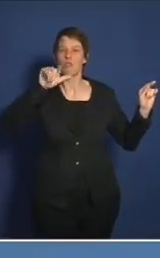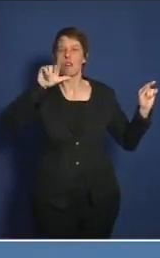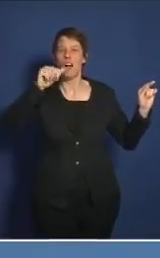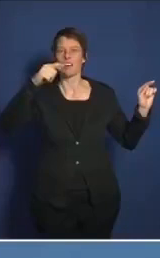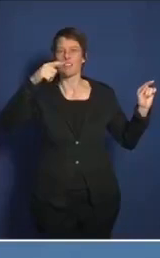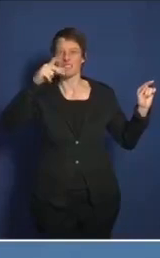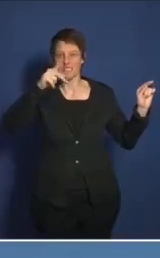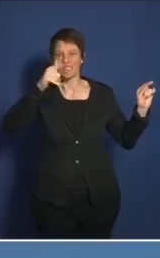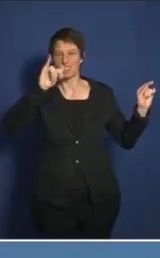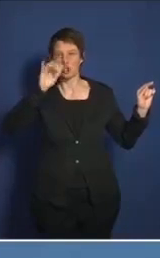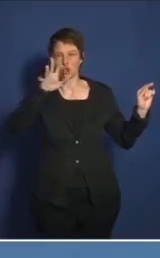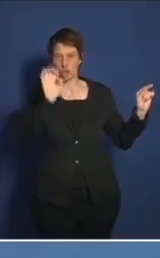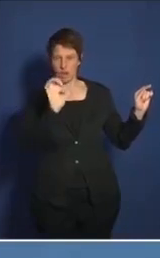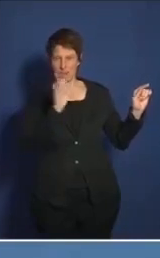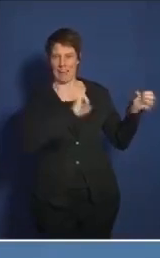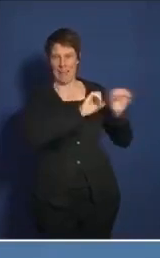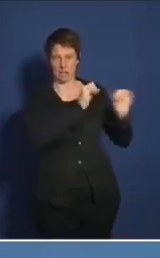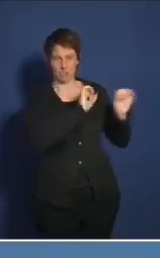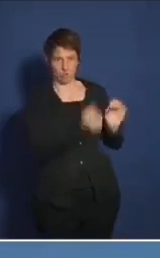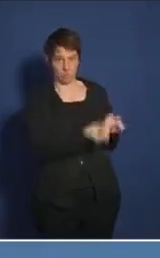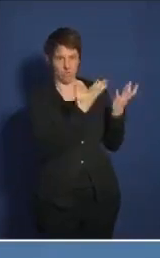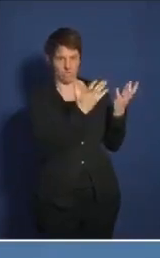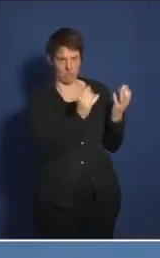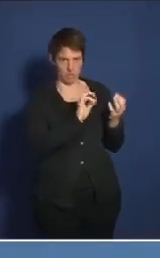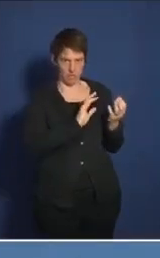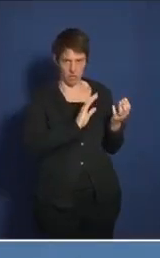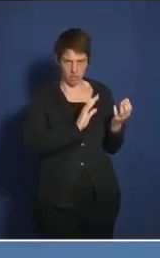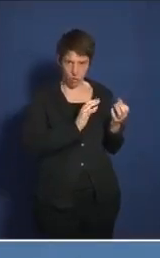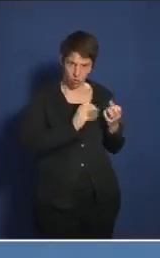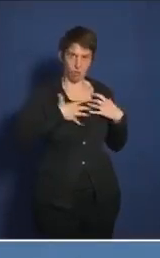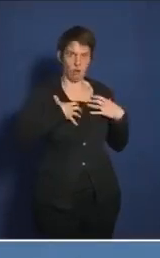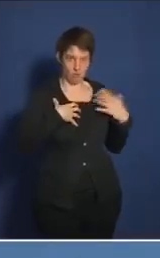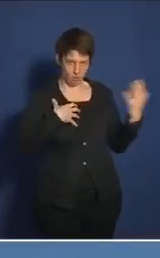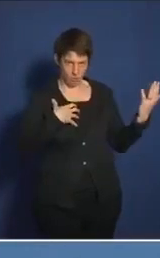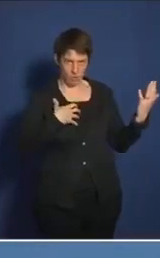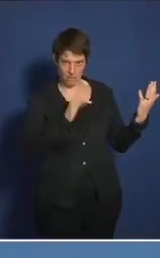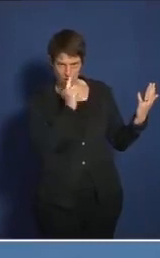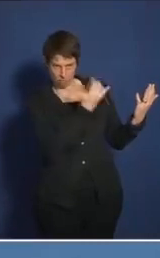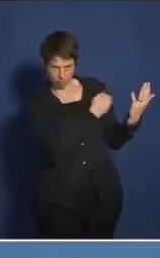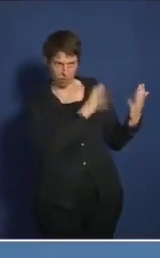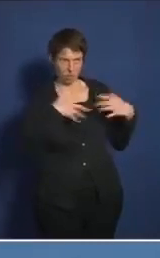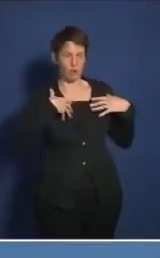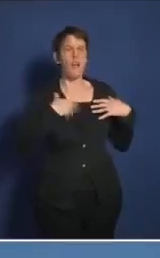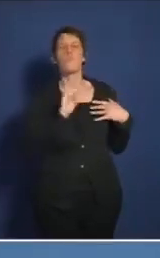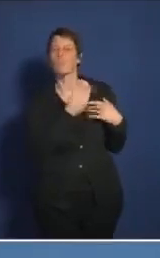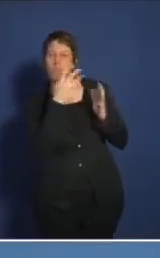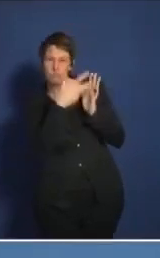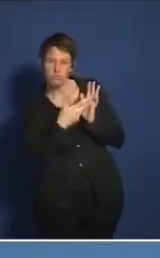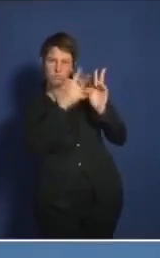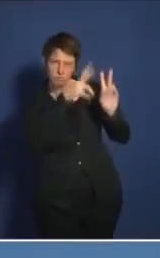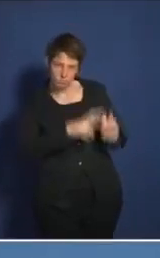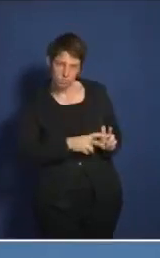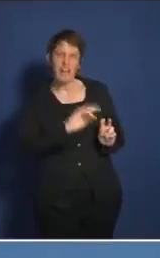gegeben. Wir haben diese Daten gesichtet. Die Empfehlung ist ausgesprochen, auch im Rahmen der Fach- und Gebrauchsinformationen beim